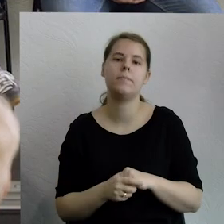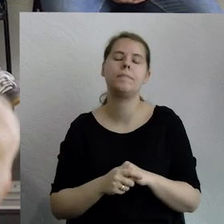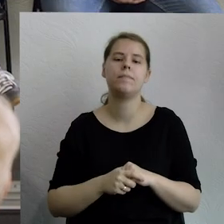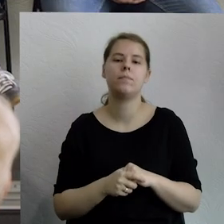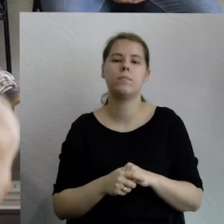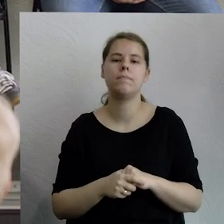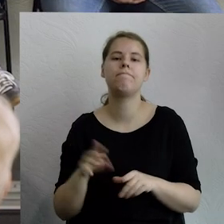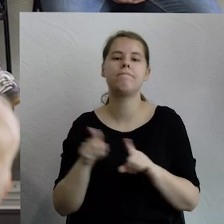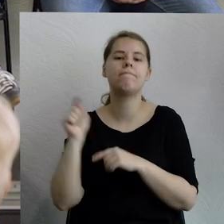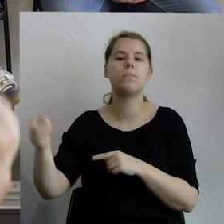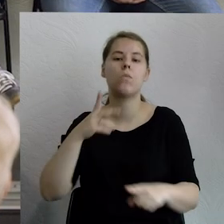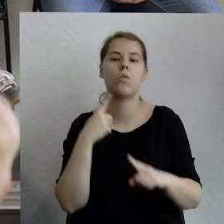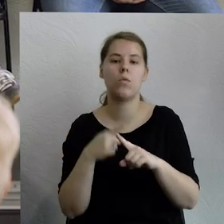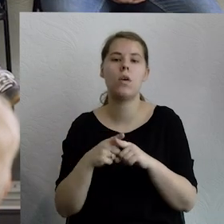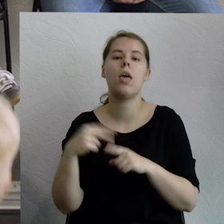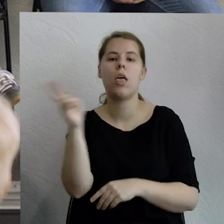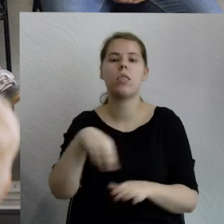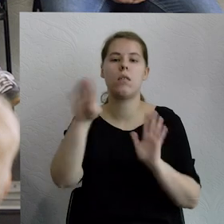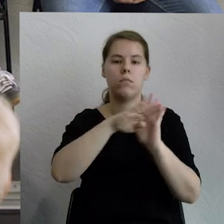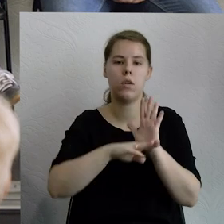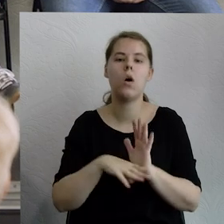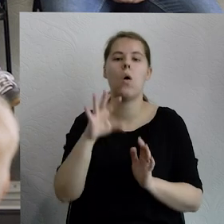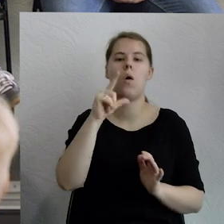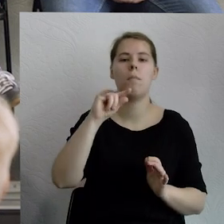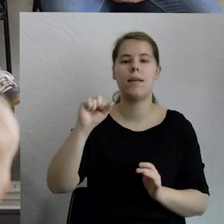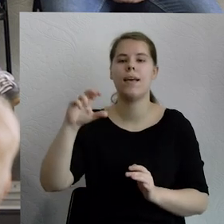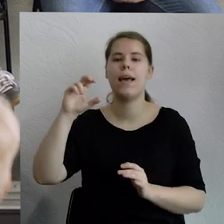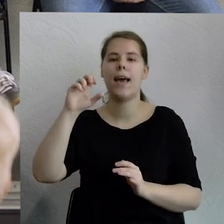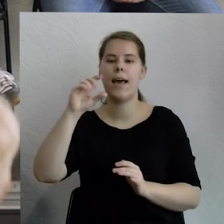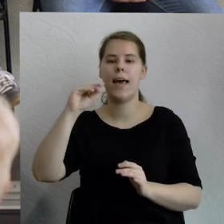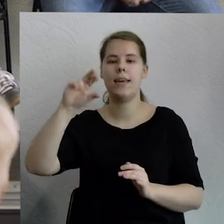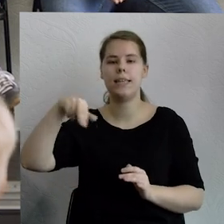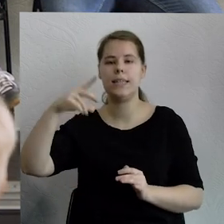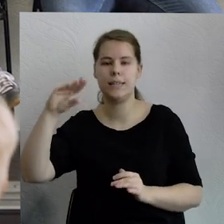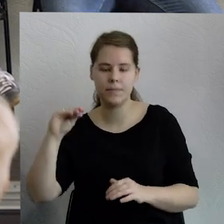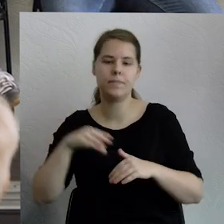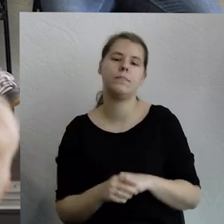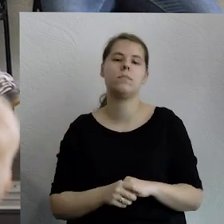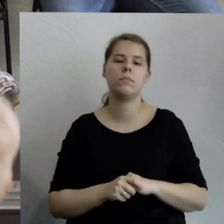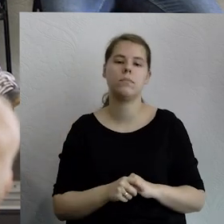Warszawie. Członkini Rady Programowej Open Eyes Economy Summit. Witaj.